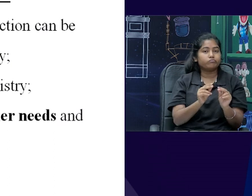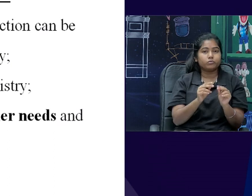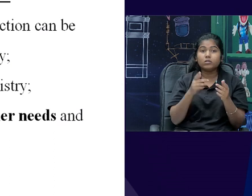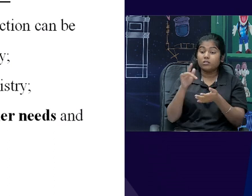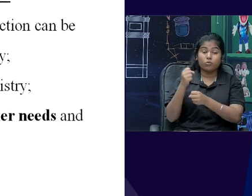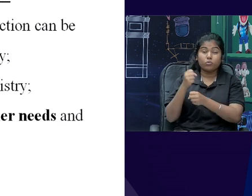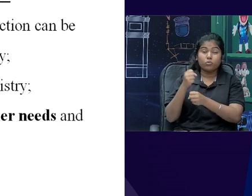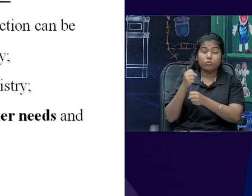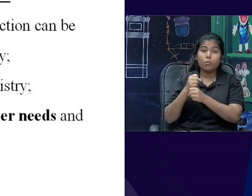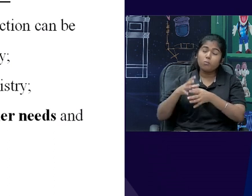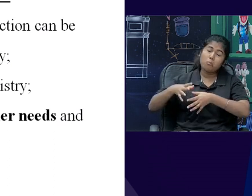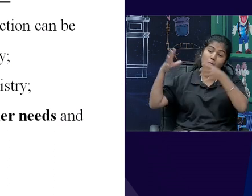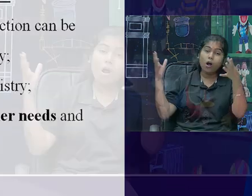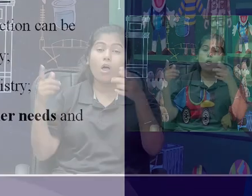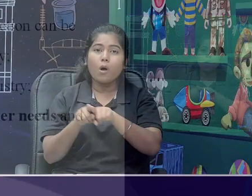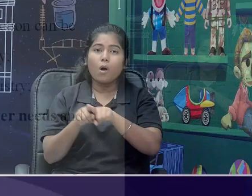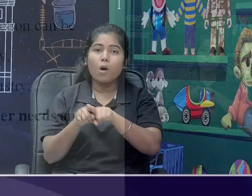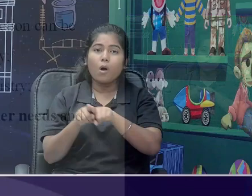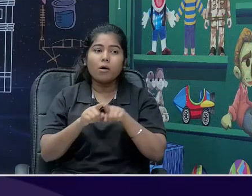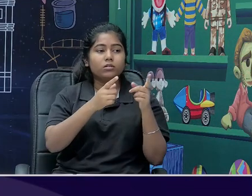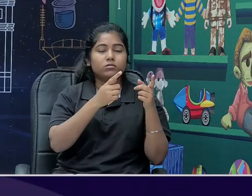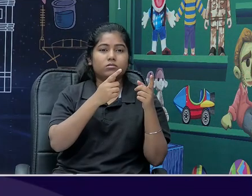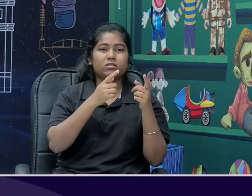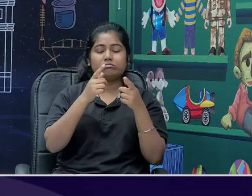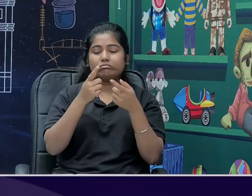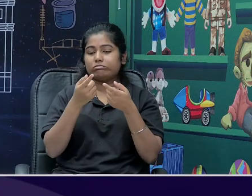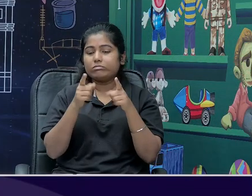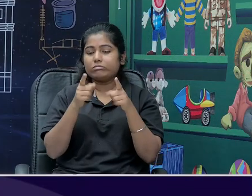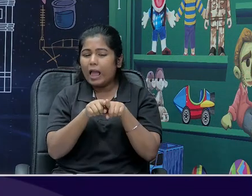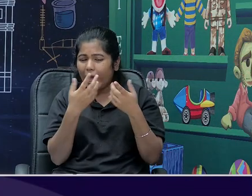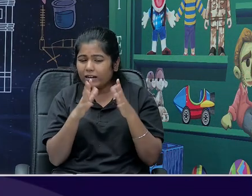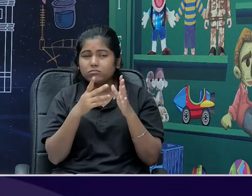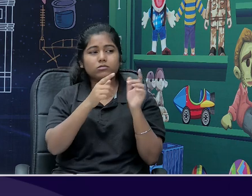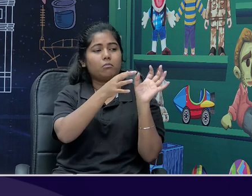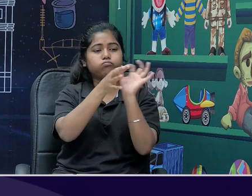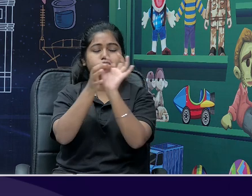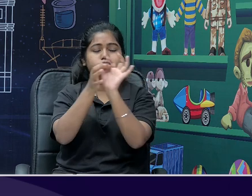goes through various levels and channels, तो थोड़ा ये challenge रहता है,